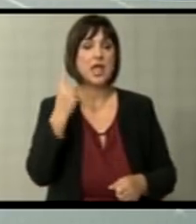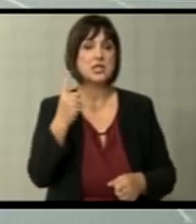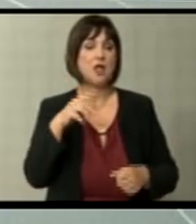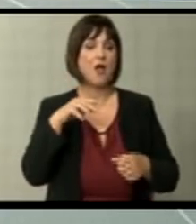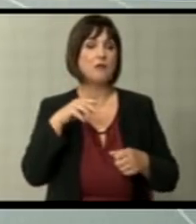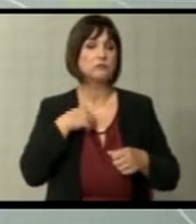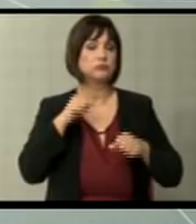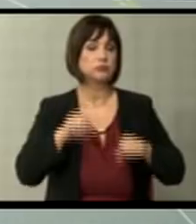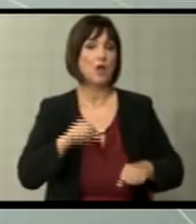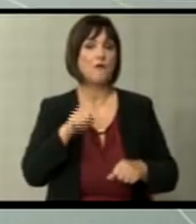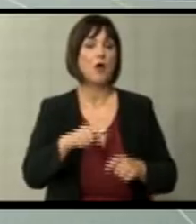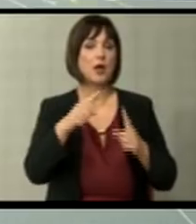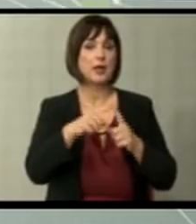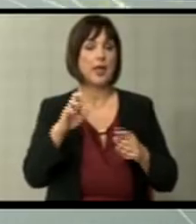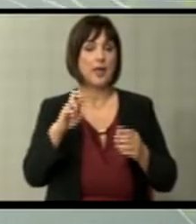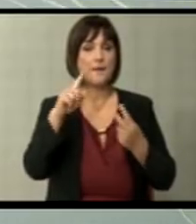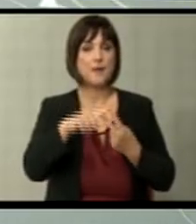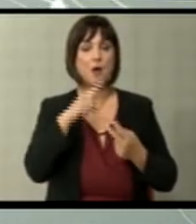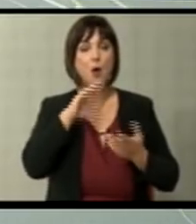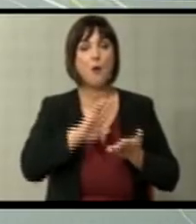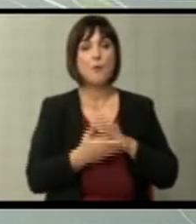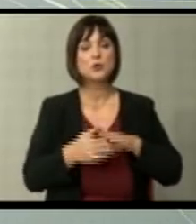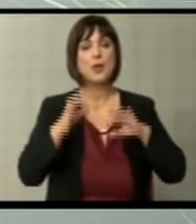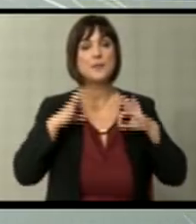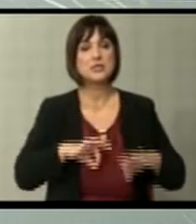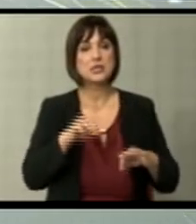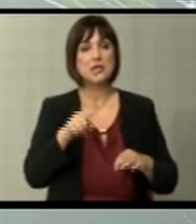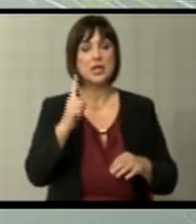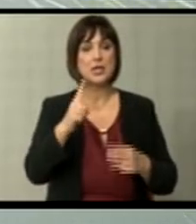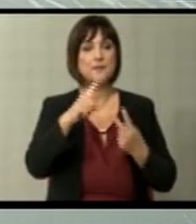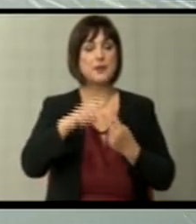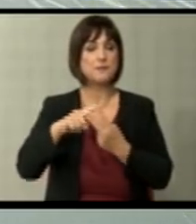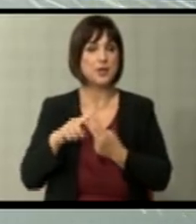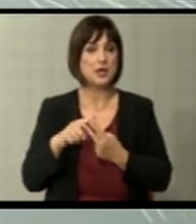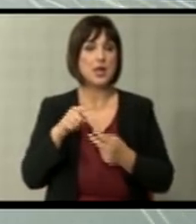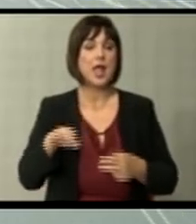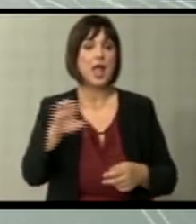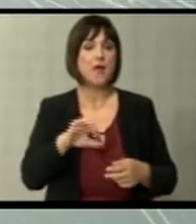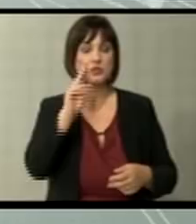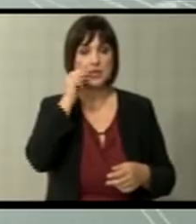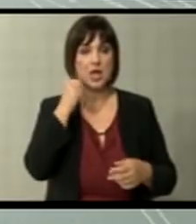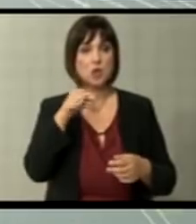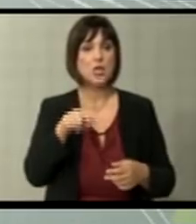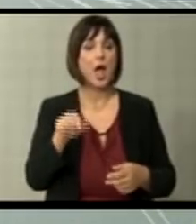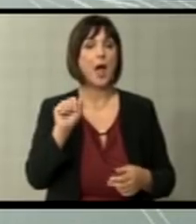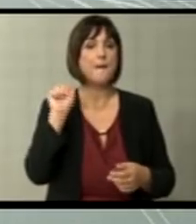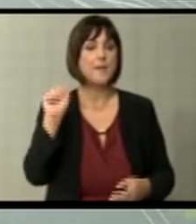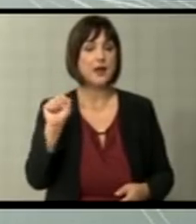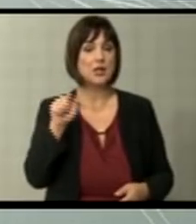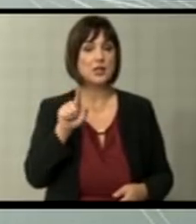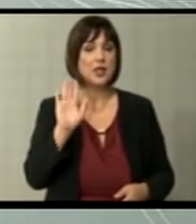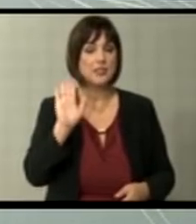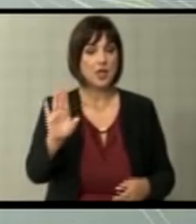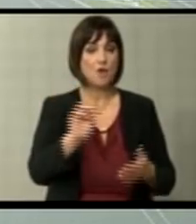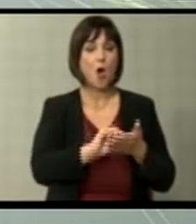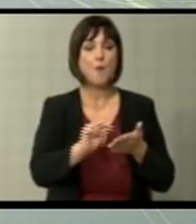највлијателните и во ГЕРБ подпредседателе на ИПП, на Европската Народна партија. Неговото